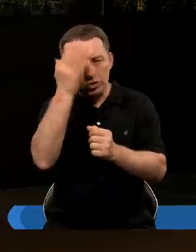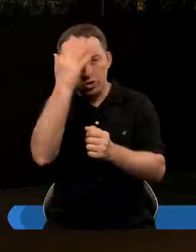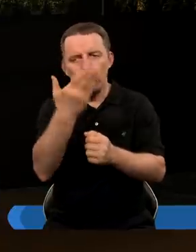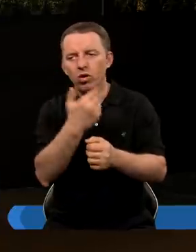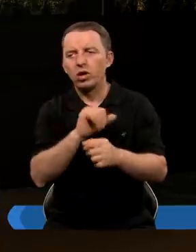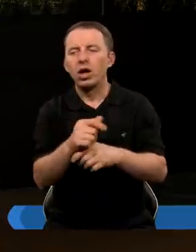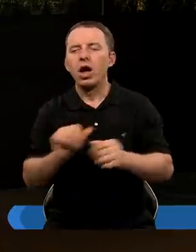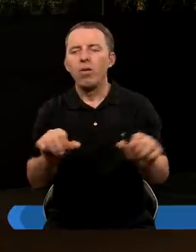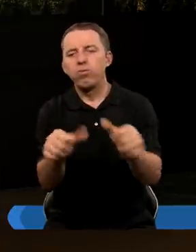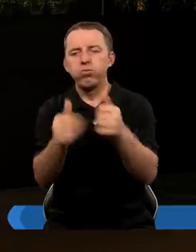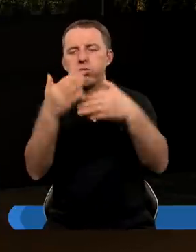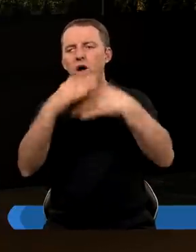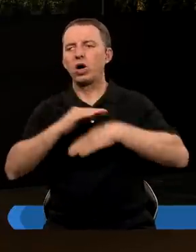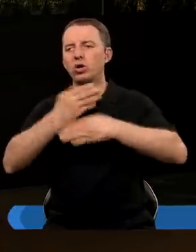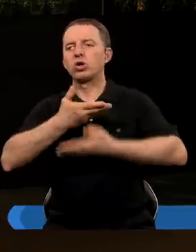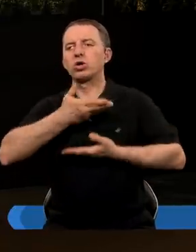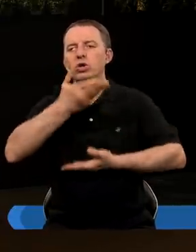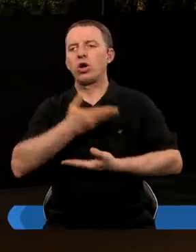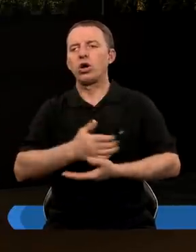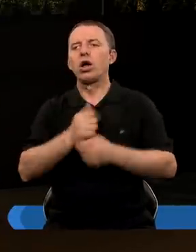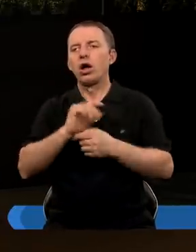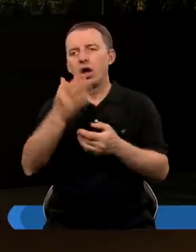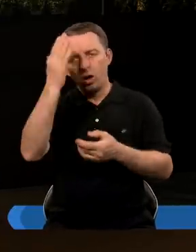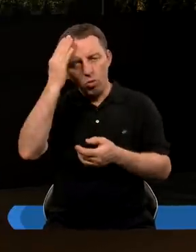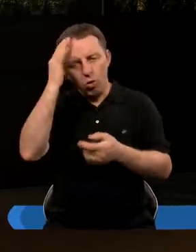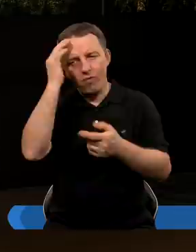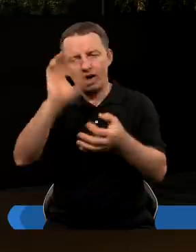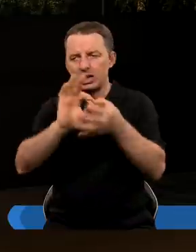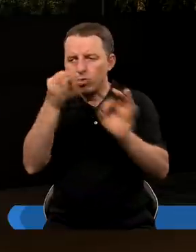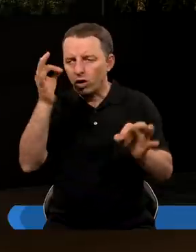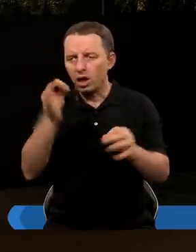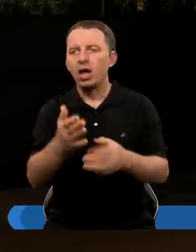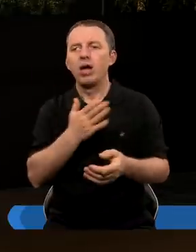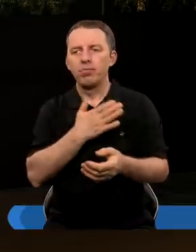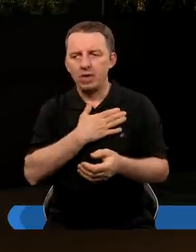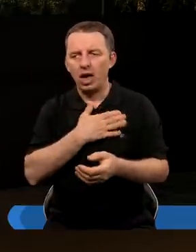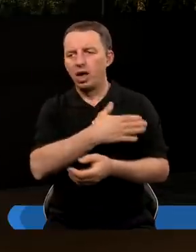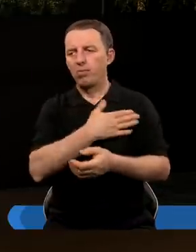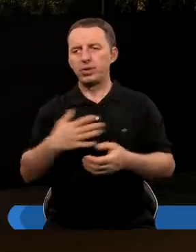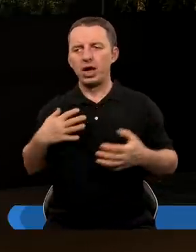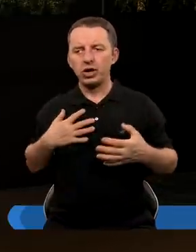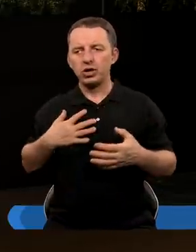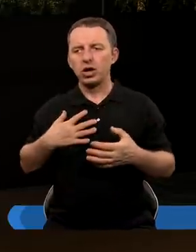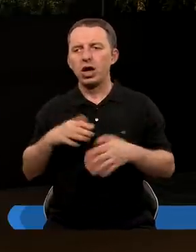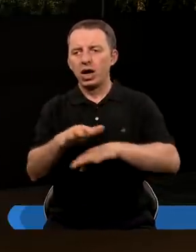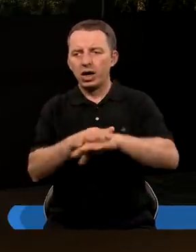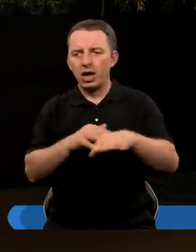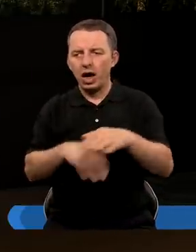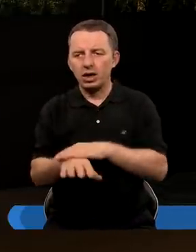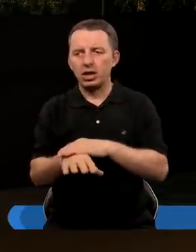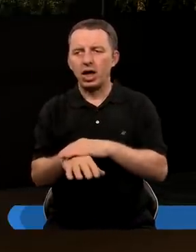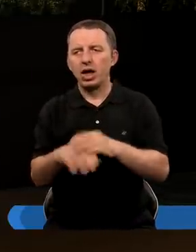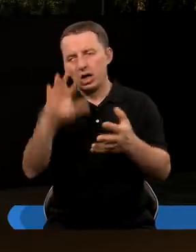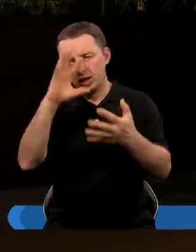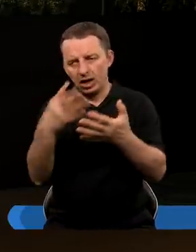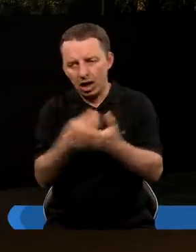mu się posąg, który miał głowę ze złota, miał piersi i ręce